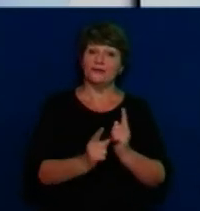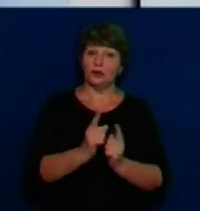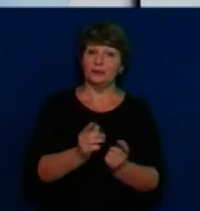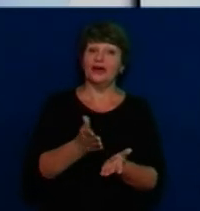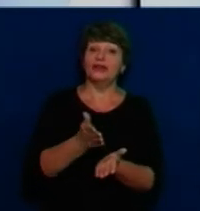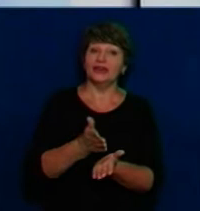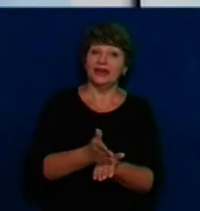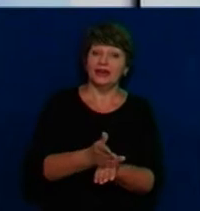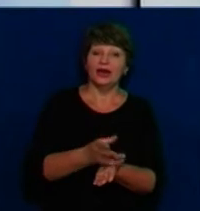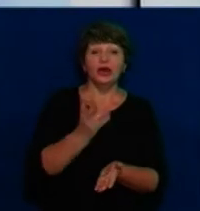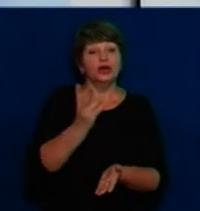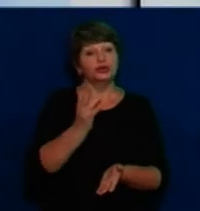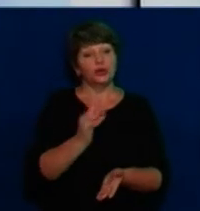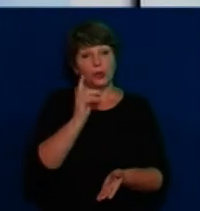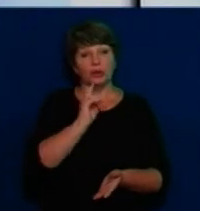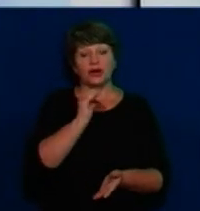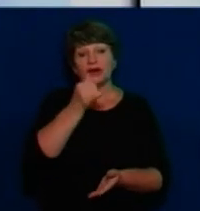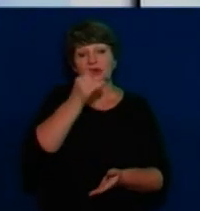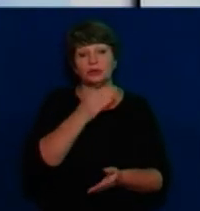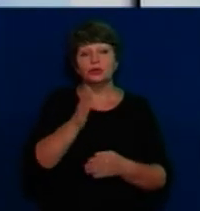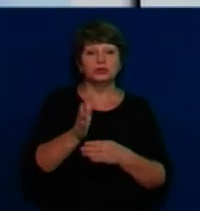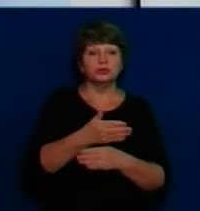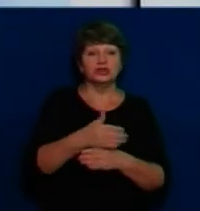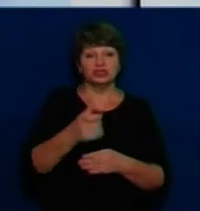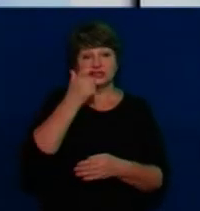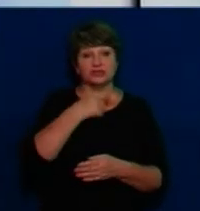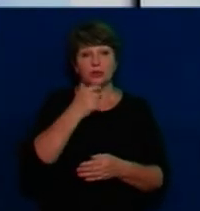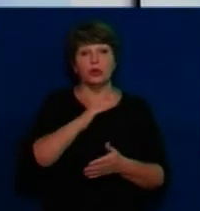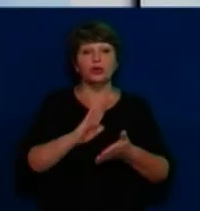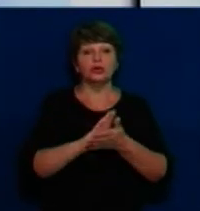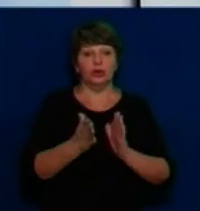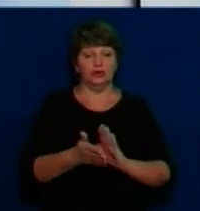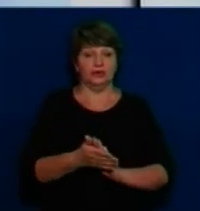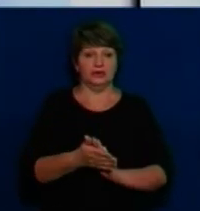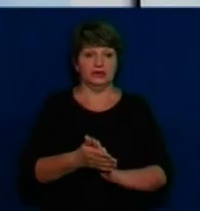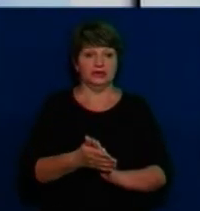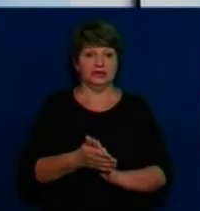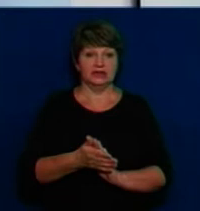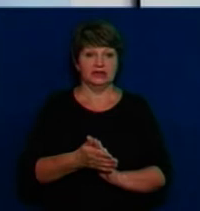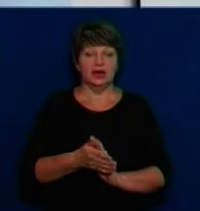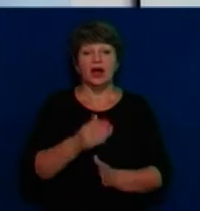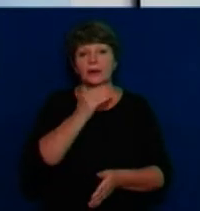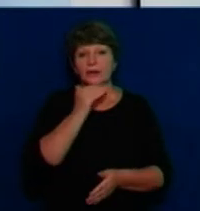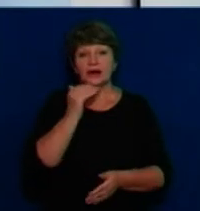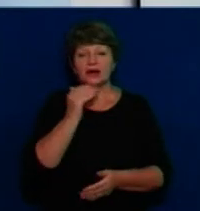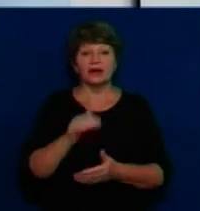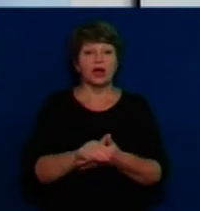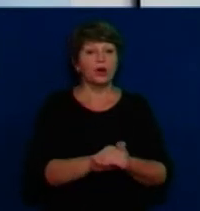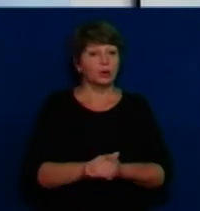можуть між собою домовитися, в якому форматі вони б хотіли б бачити ці громади. Тобто багато громад,